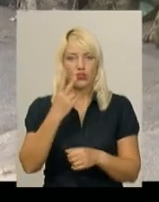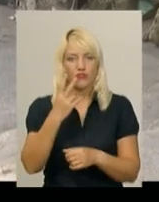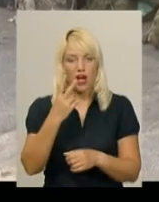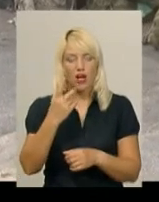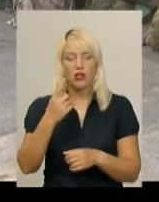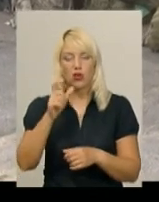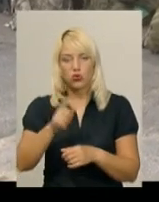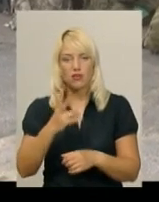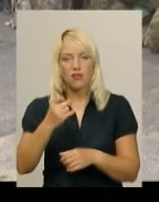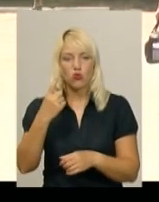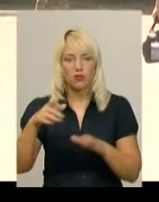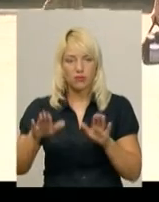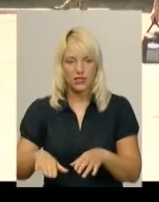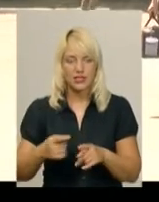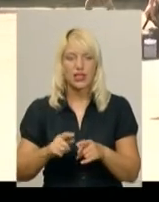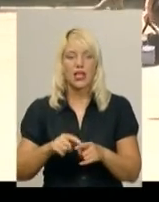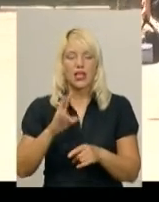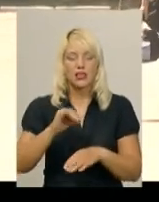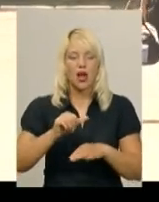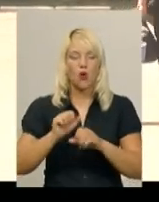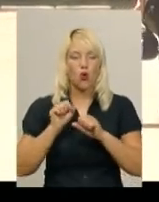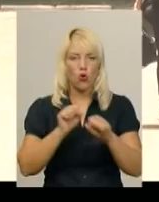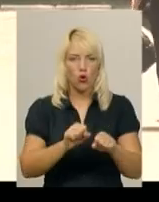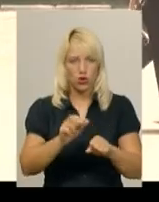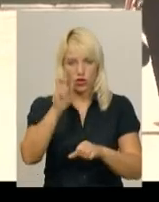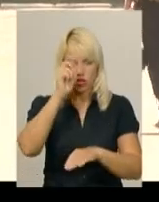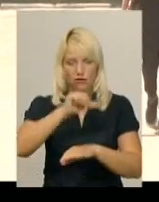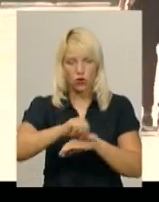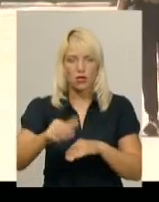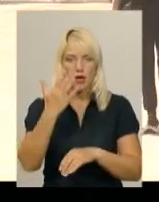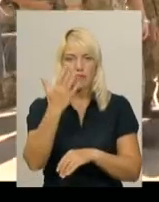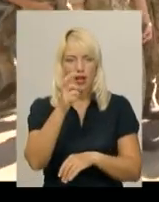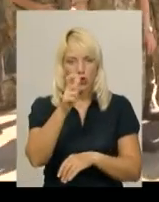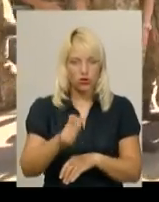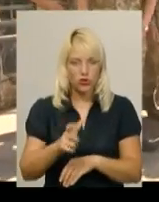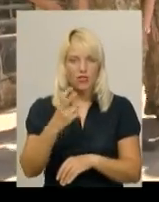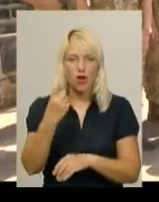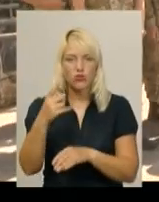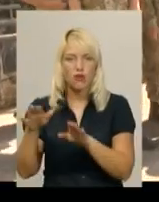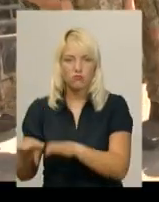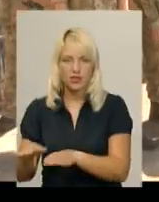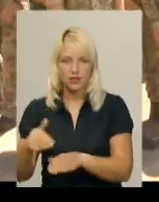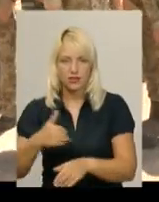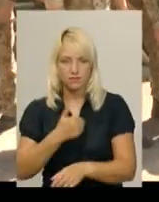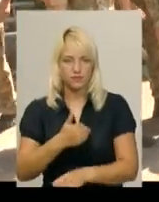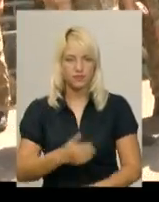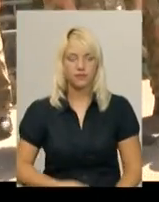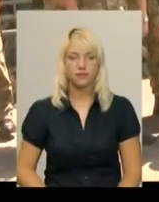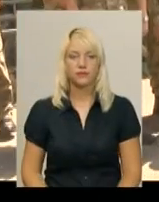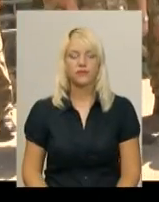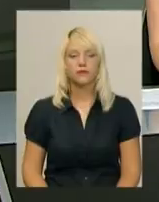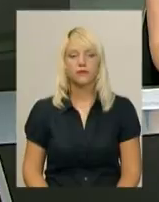факультетах правознавства та охорона державних кордонів – 5 вступників на одне місце. Світлана Поробок, Віктор Кривий, Новини, Поділля Центр.